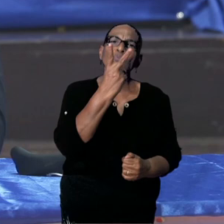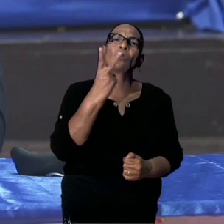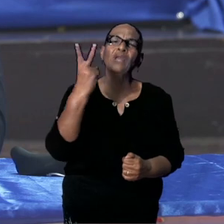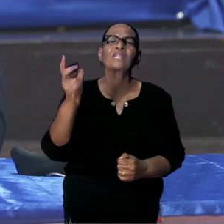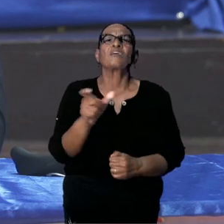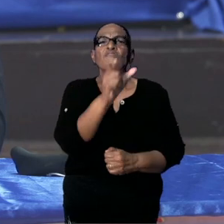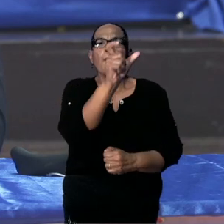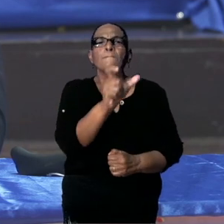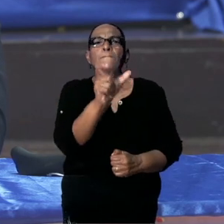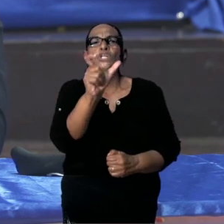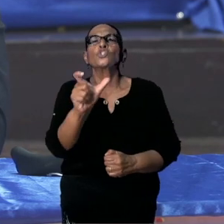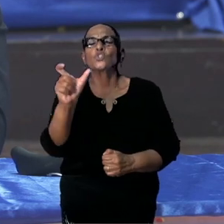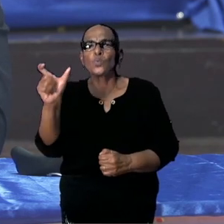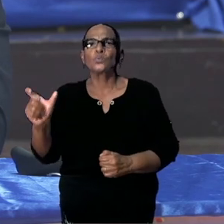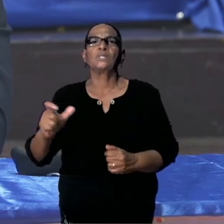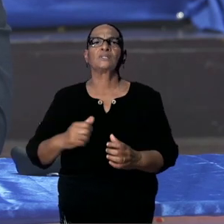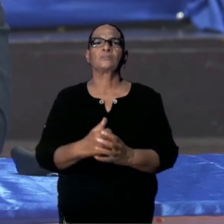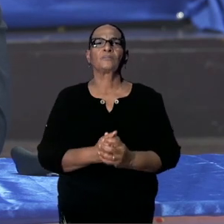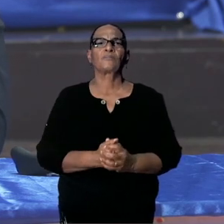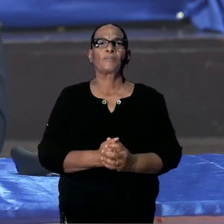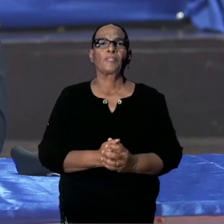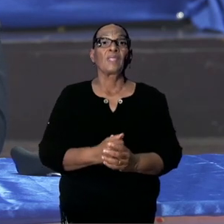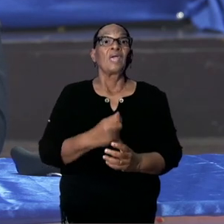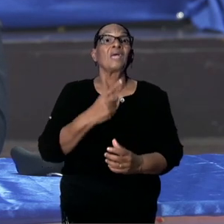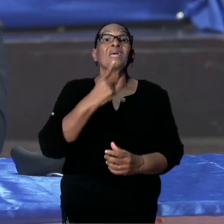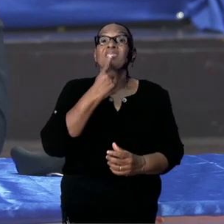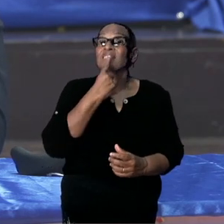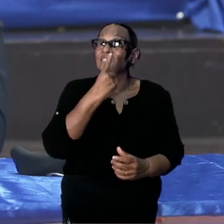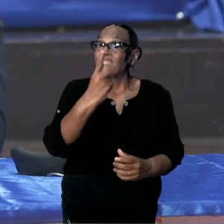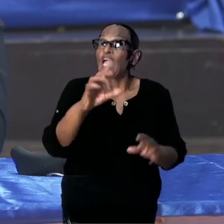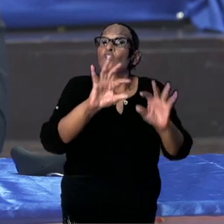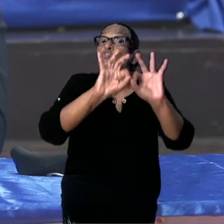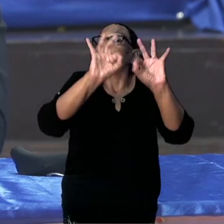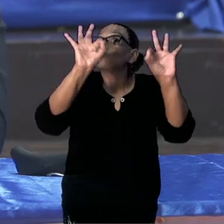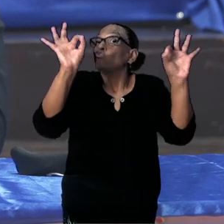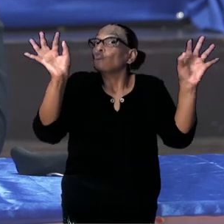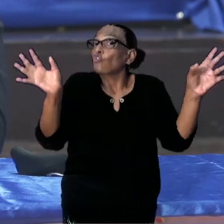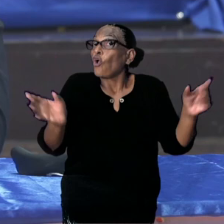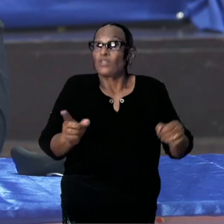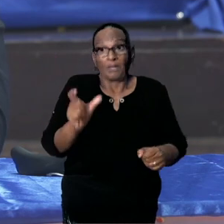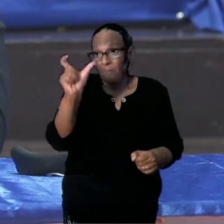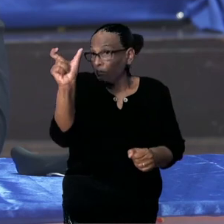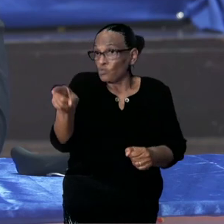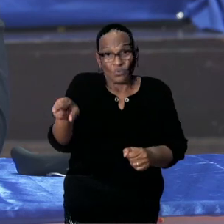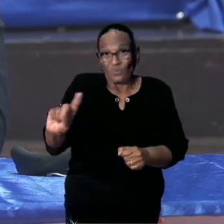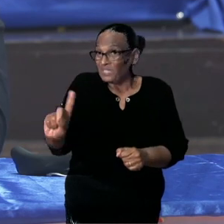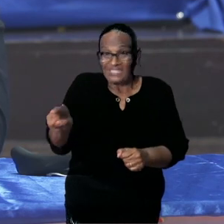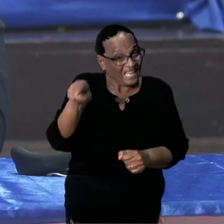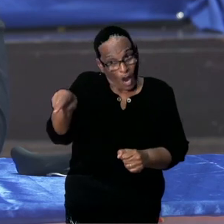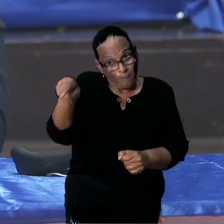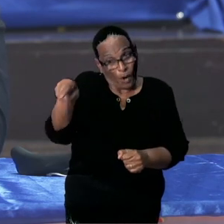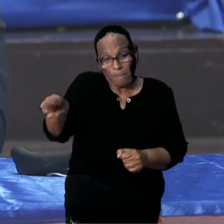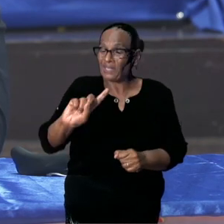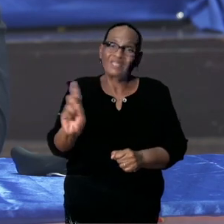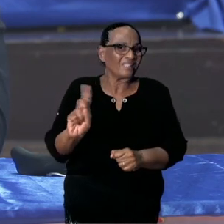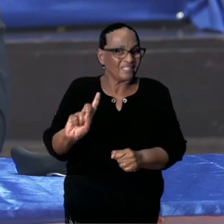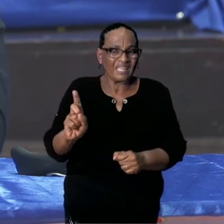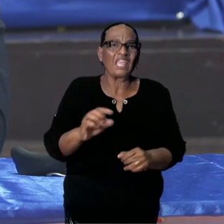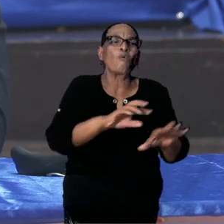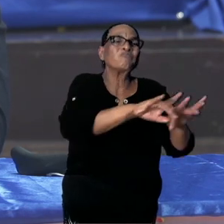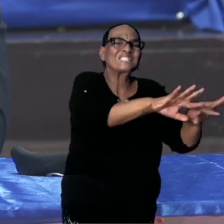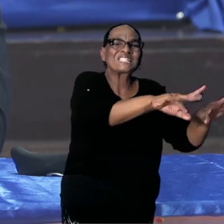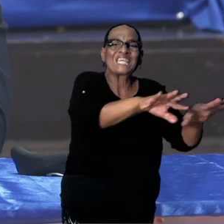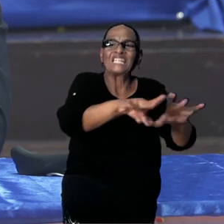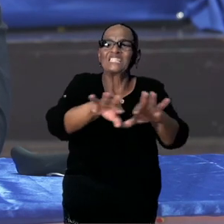Van personen. En ik let wel duidelijk. Ik heb het niet over deze meneer. Ik praat over een paar feiten uit het